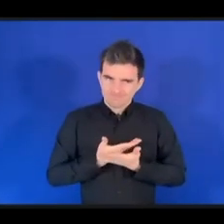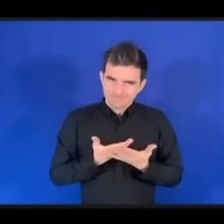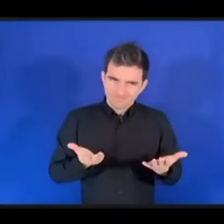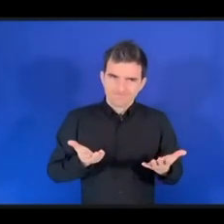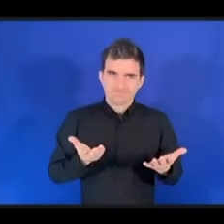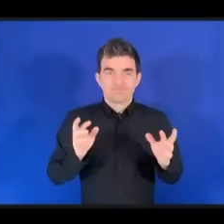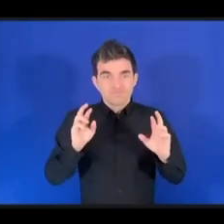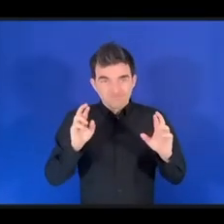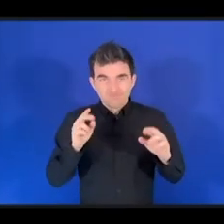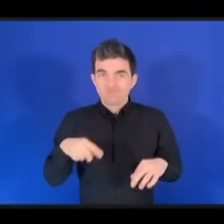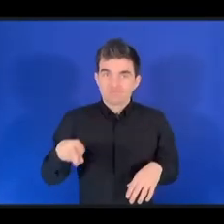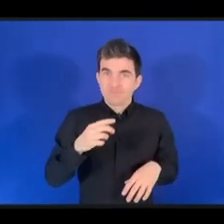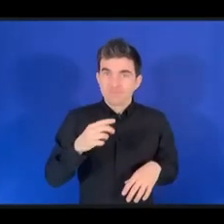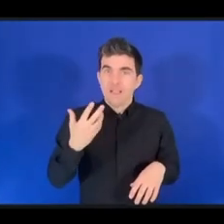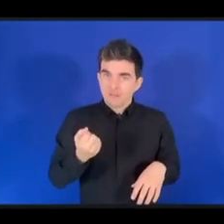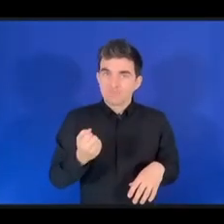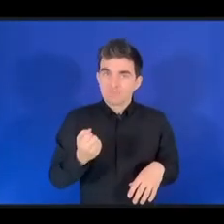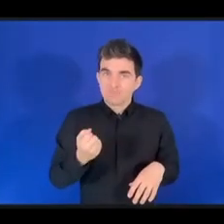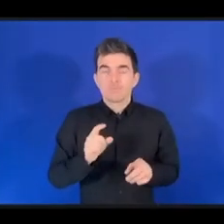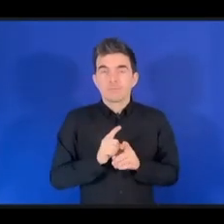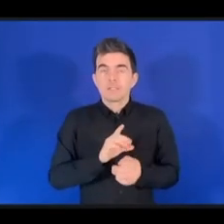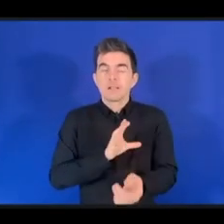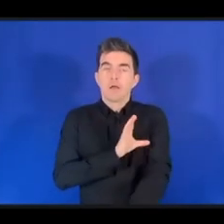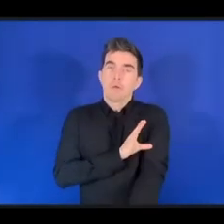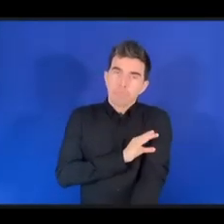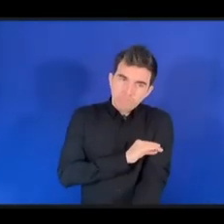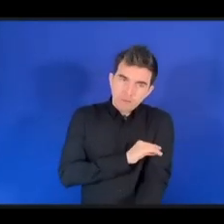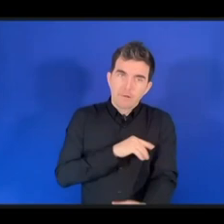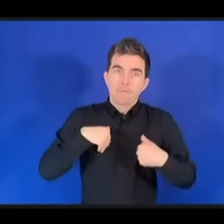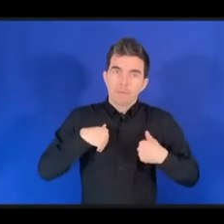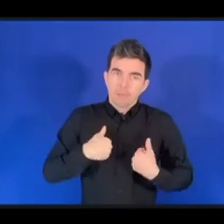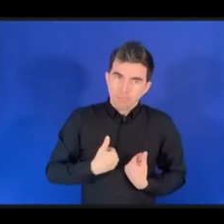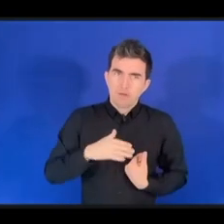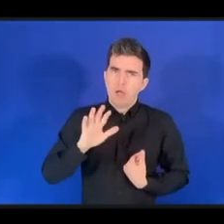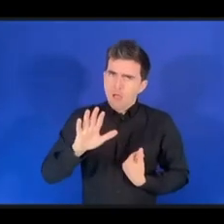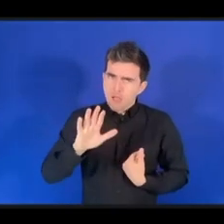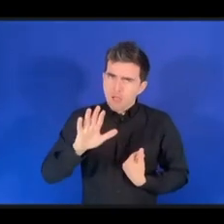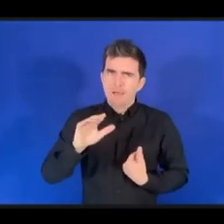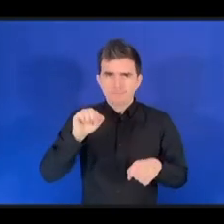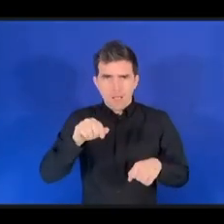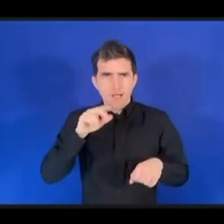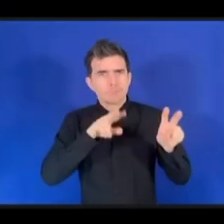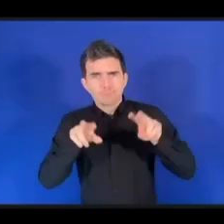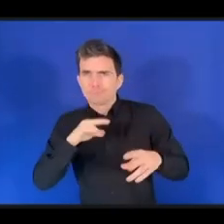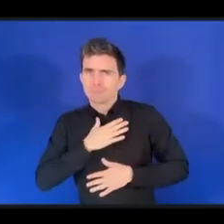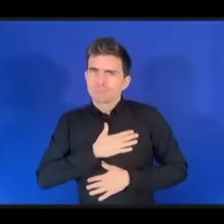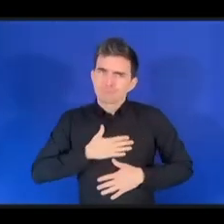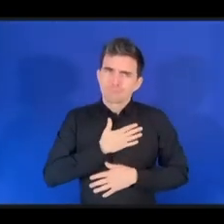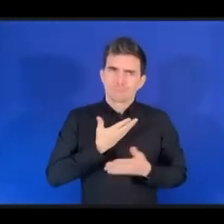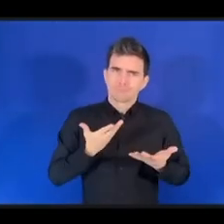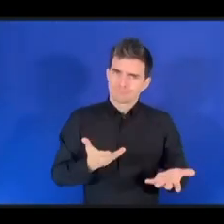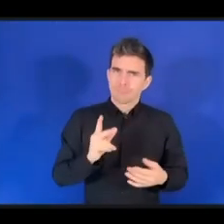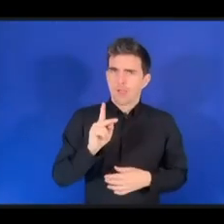городом Киото, японской культурой, кухней и гостеприимством.